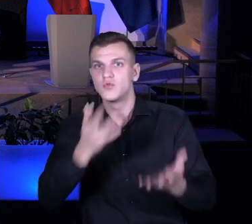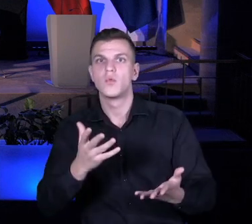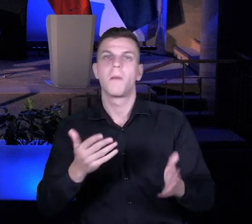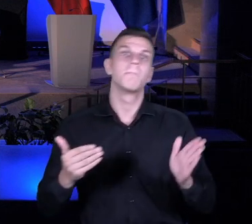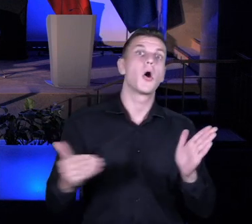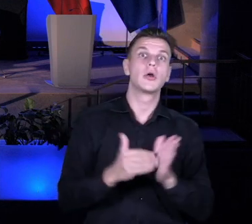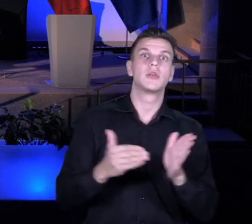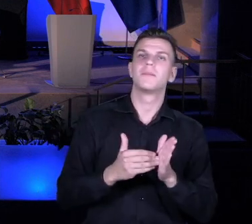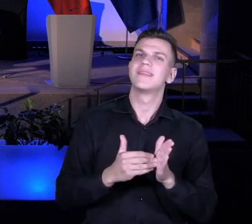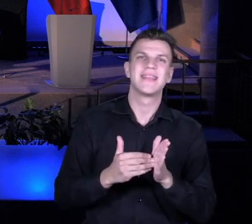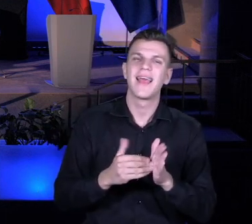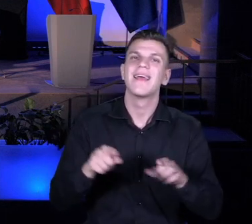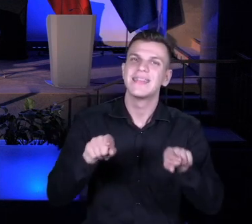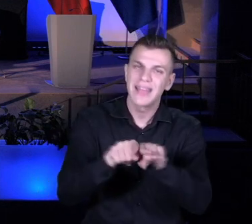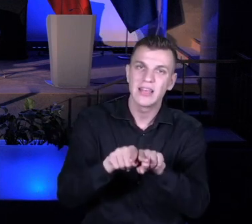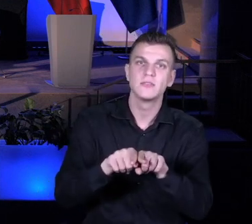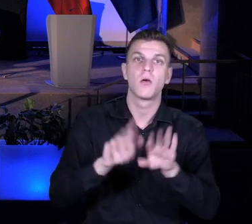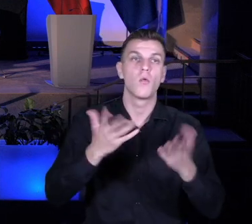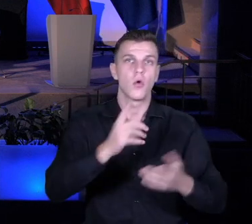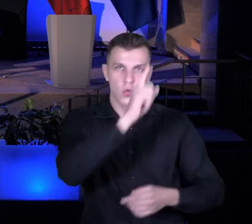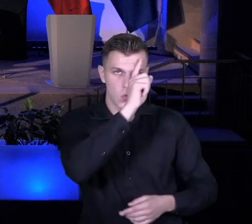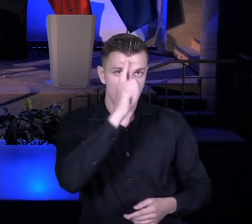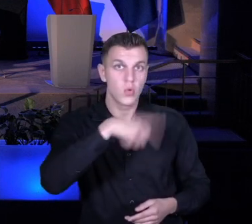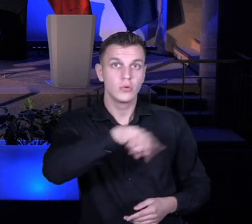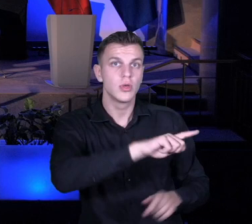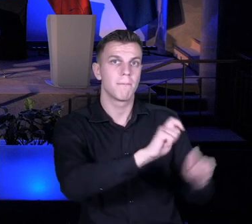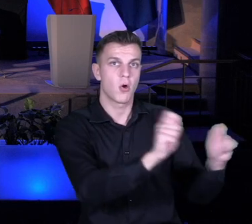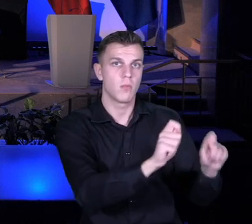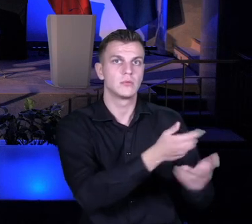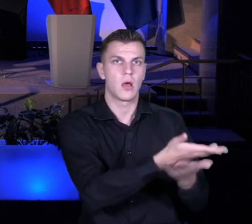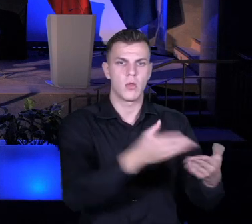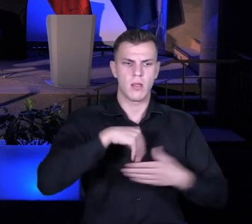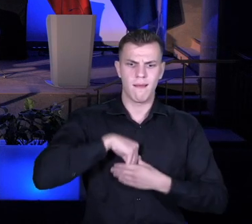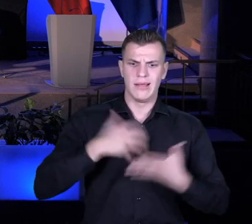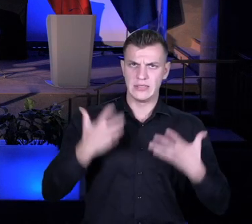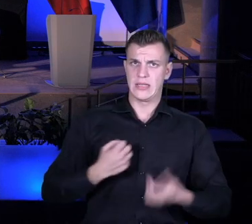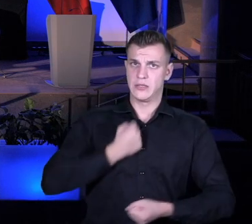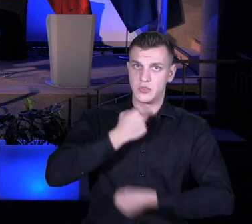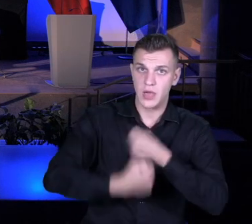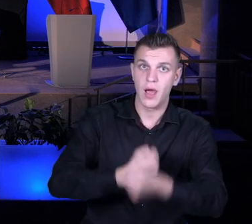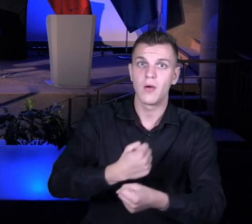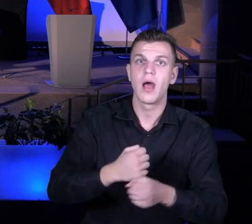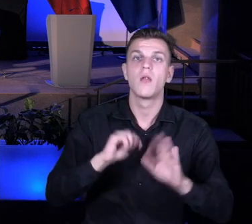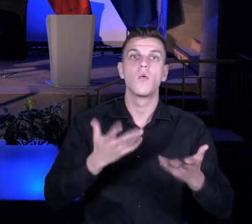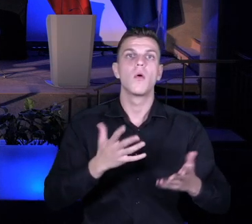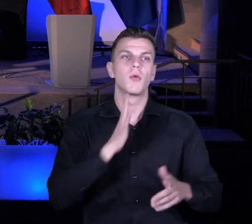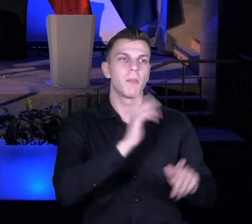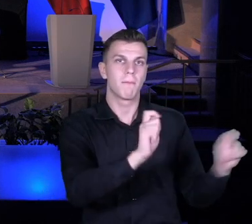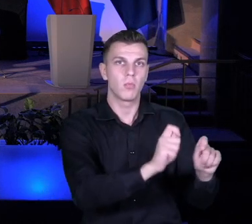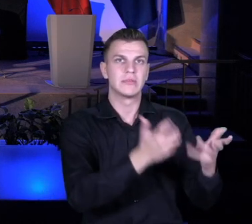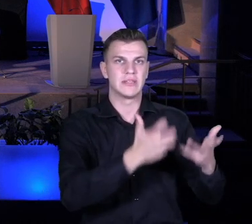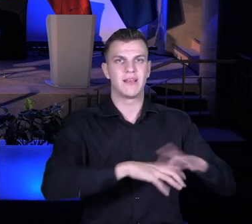ludziach takiej potrzeby działania, a w konsekwencji tworzenia takiej współpracy